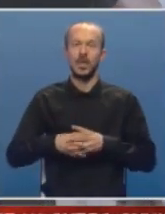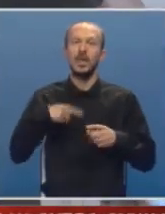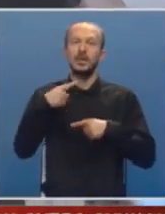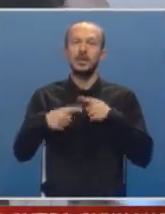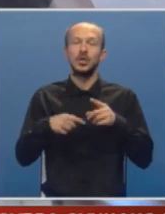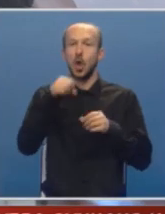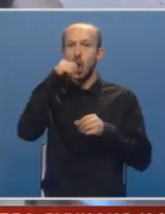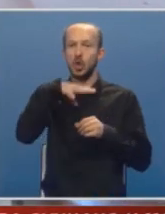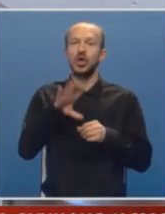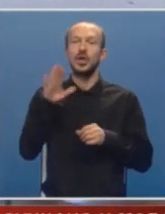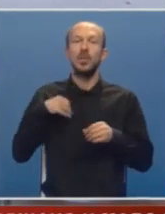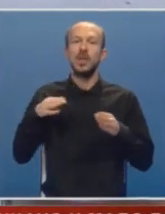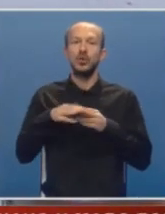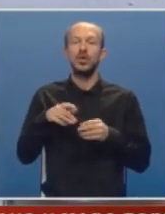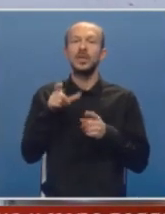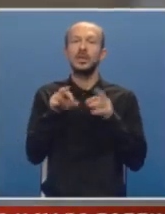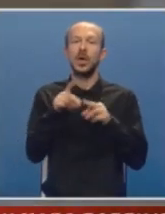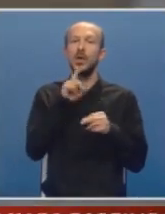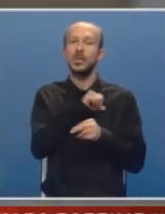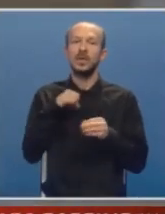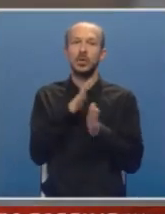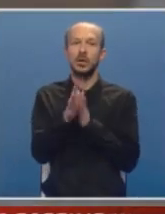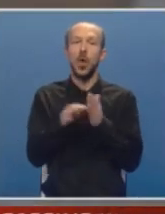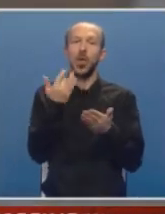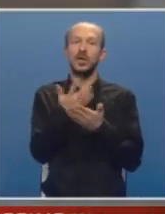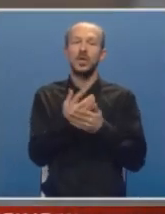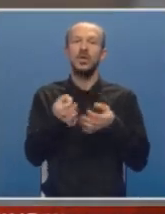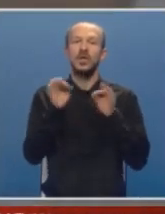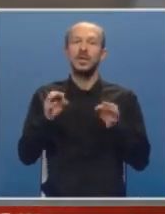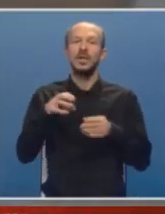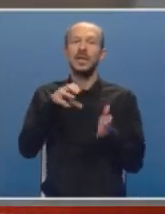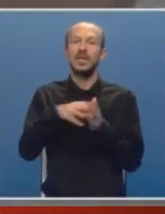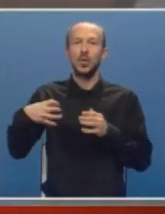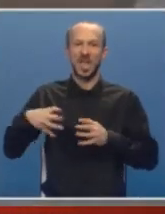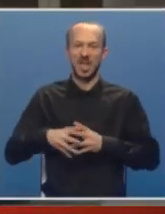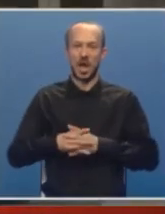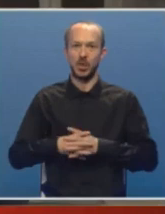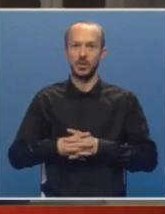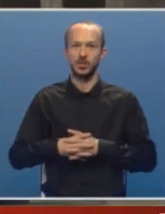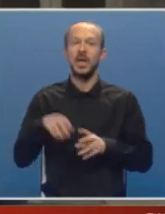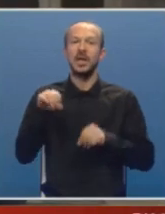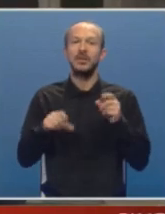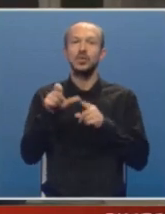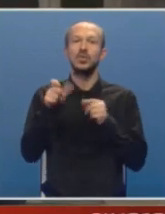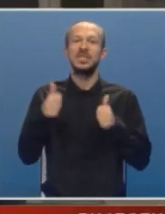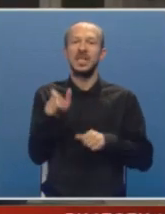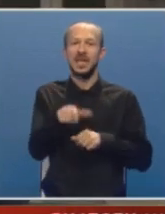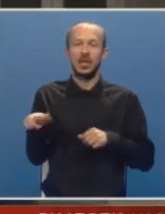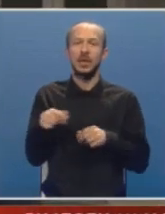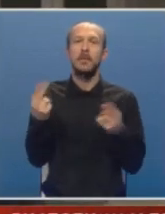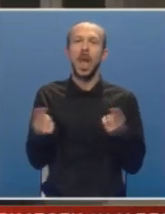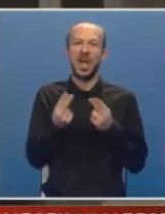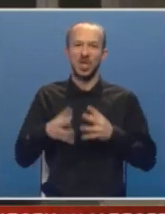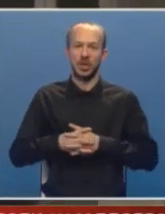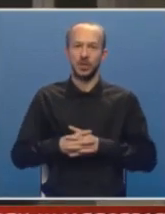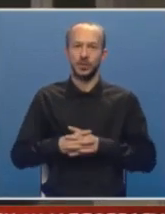Tradicionalno loše, tako Banja Lučani sa kojima smo razgovarali ocijenjuju kvalitet gradskog grijanja. Kakvi su sad radijatori? Mlaki,